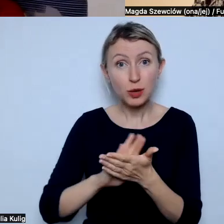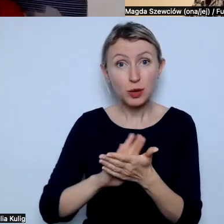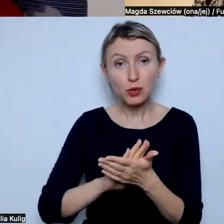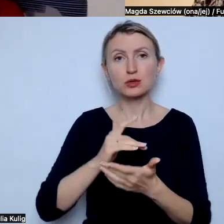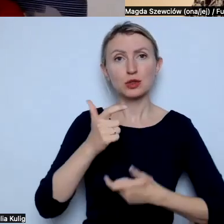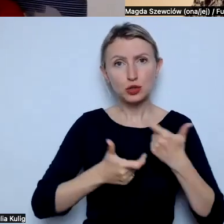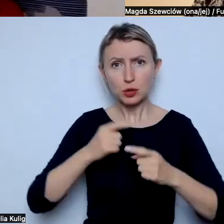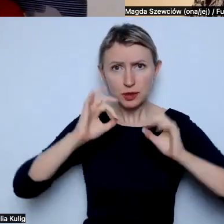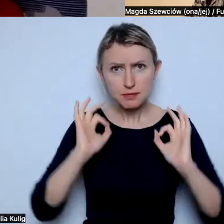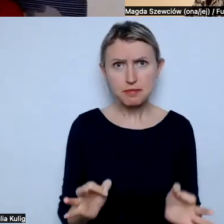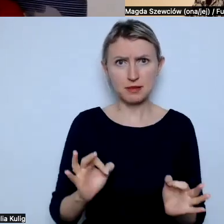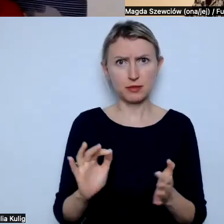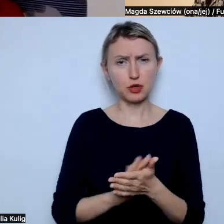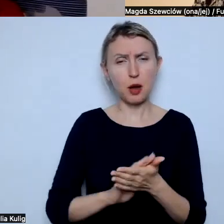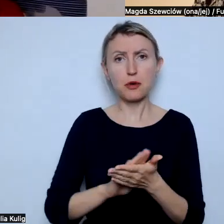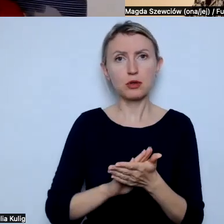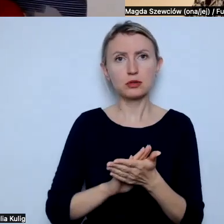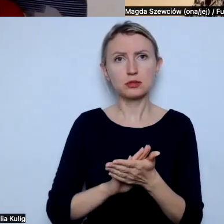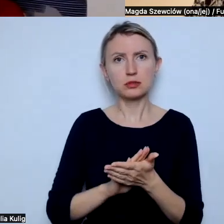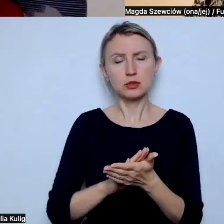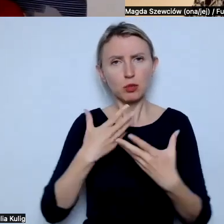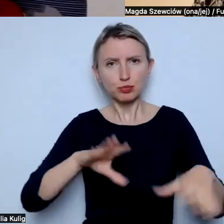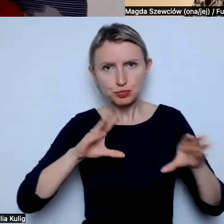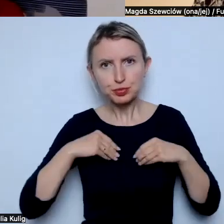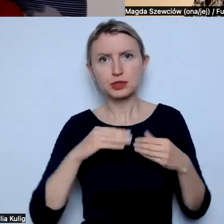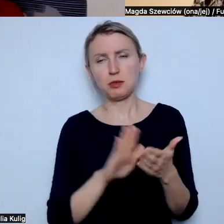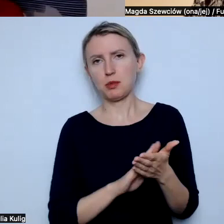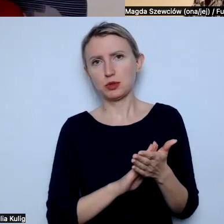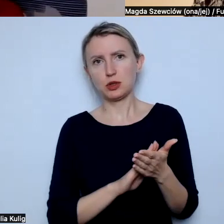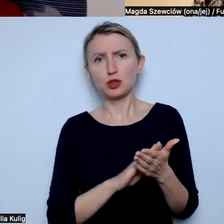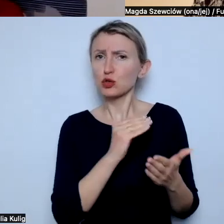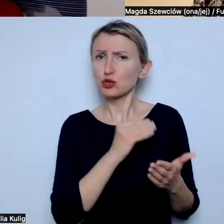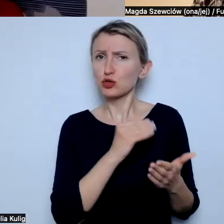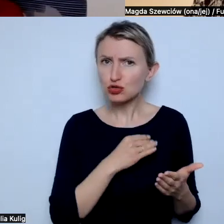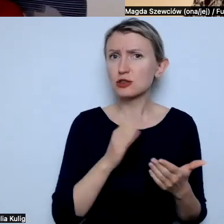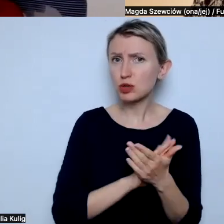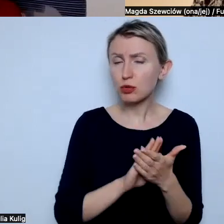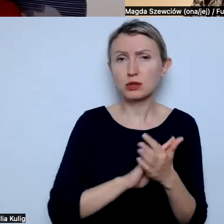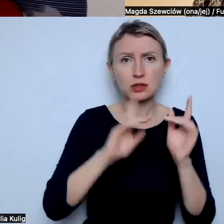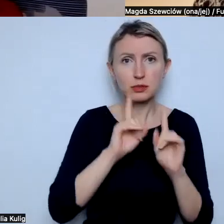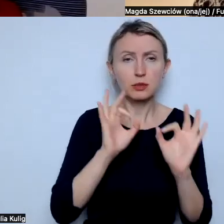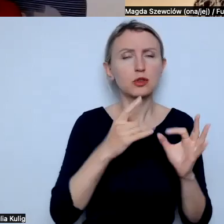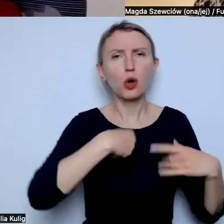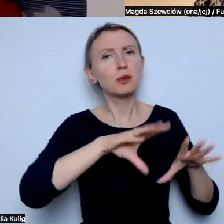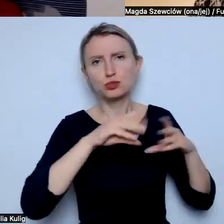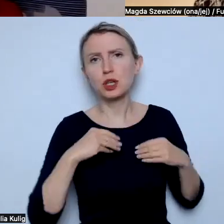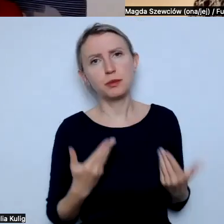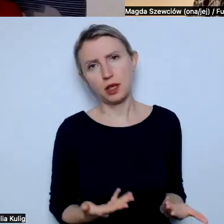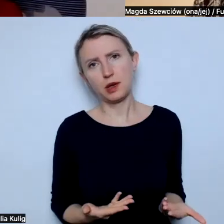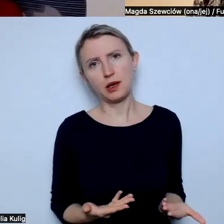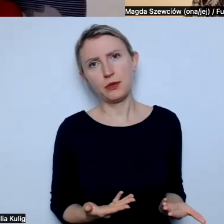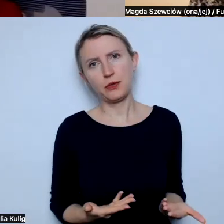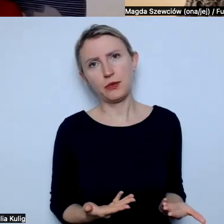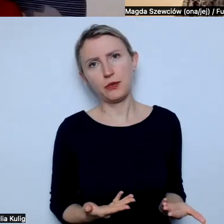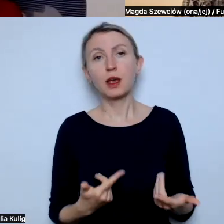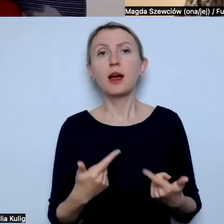trzeba, to przyjmijmy te przeprosiny. Bo ja